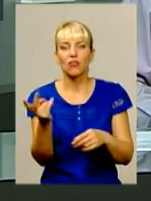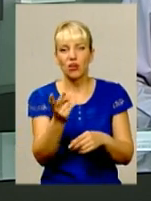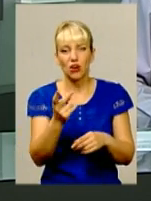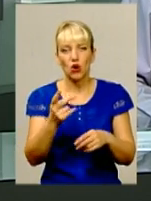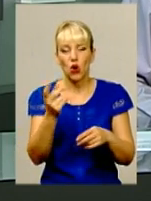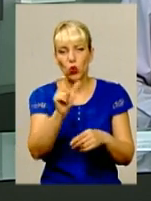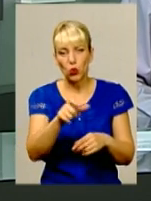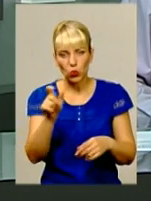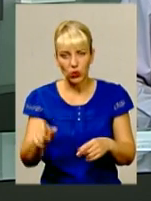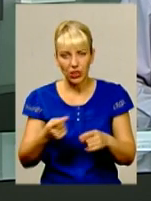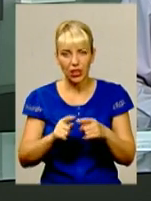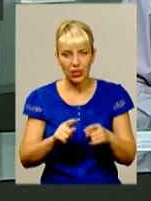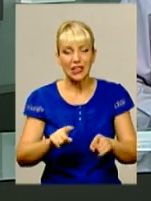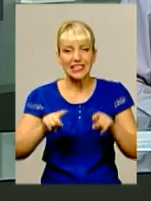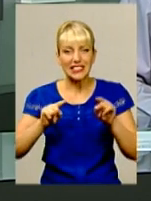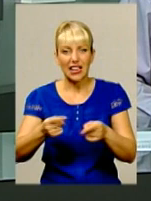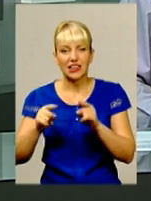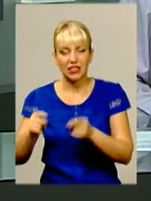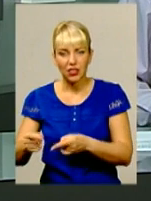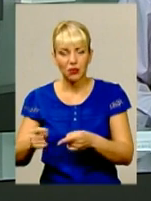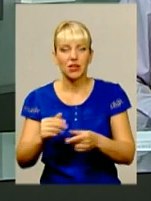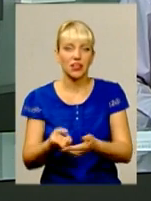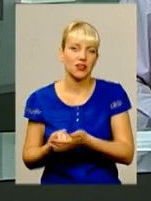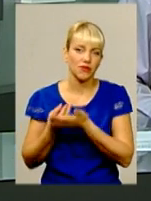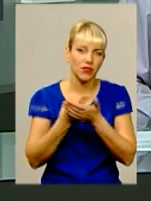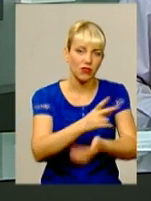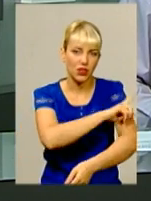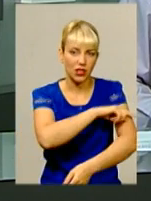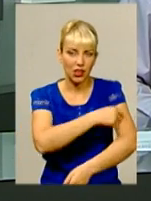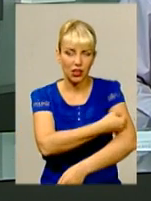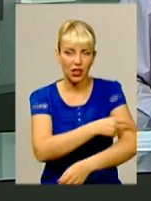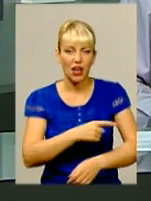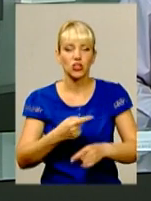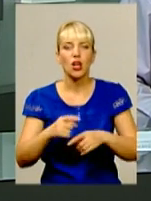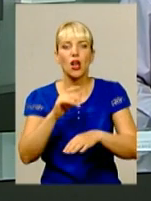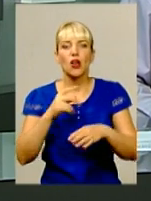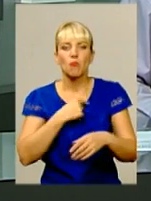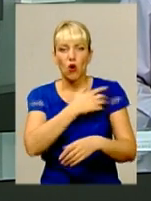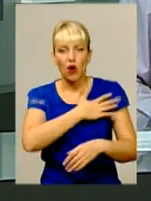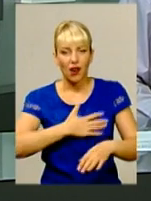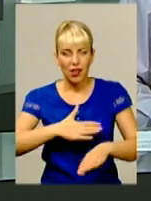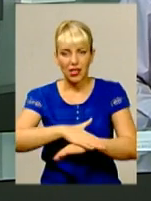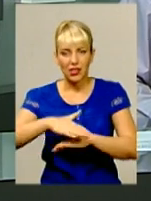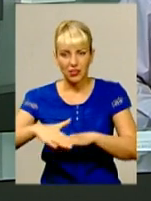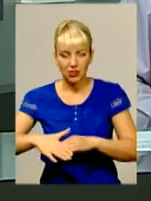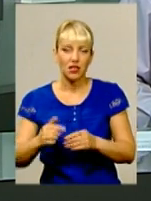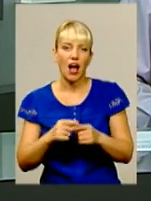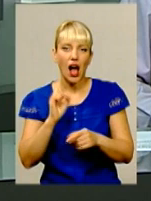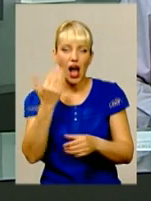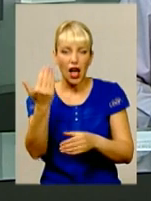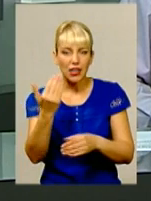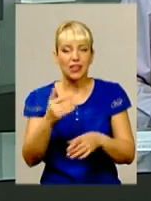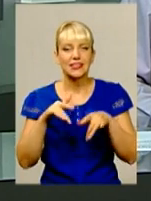лікарні із пораненнями нижніх кінцівок. Після відповідних службових перевірок дії правоохоронців визнали правомірними.